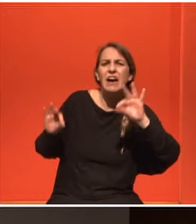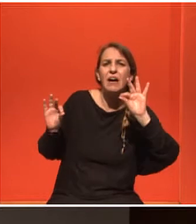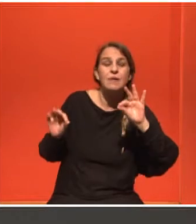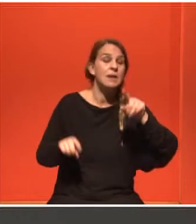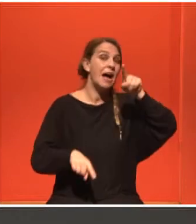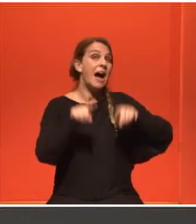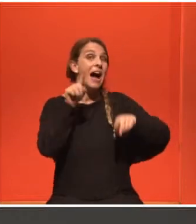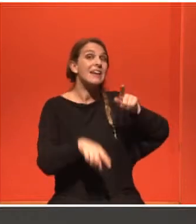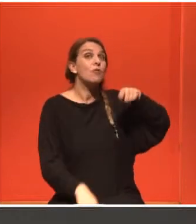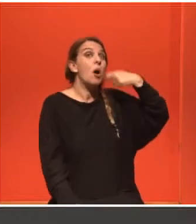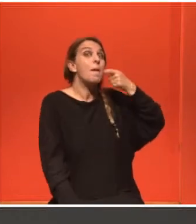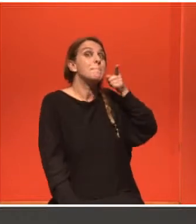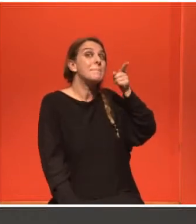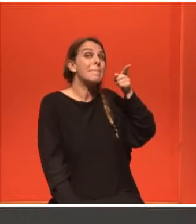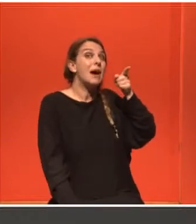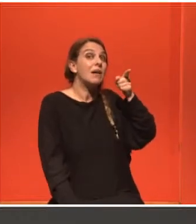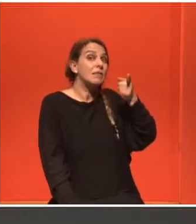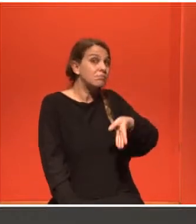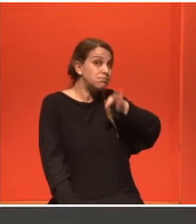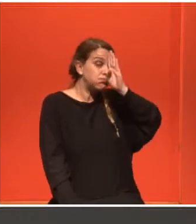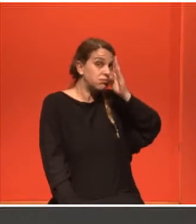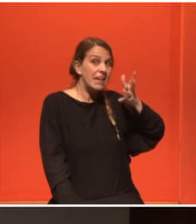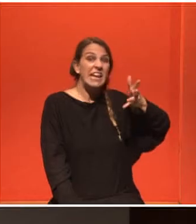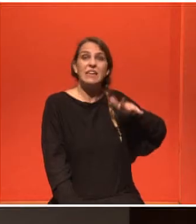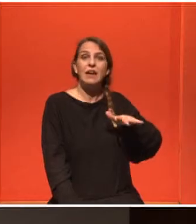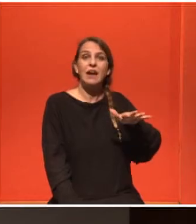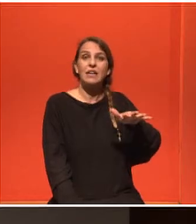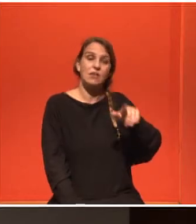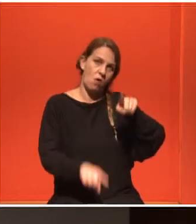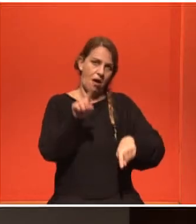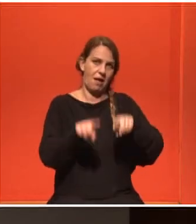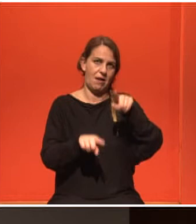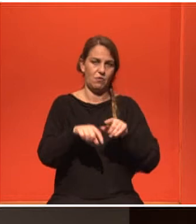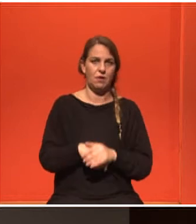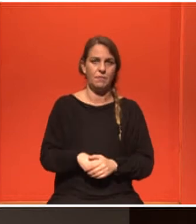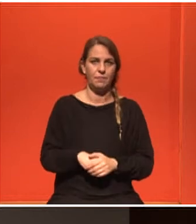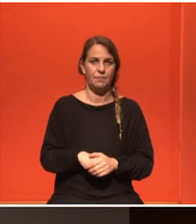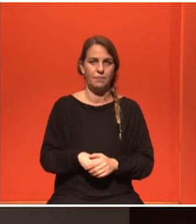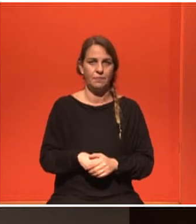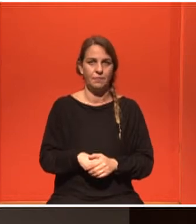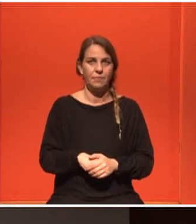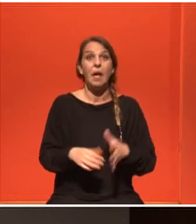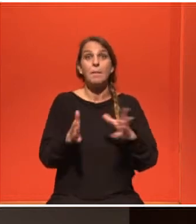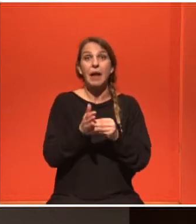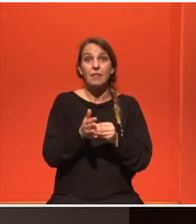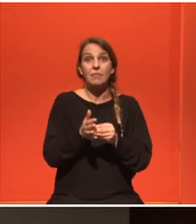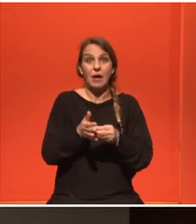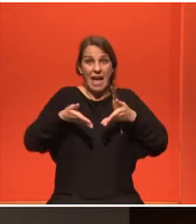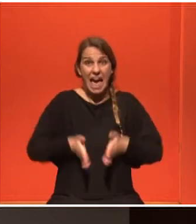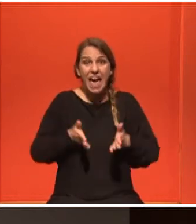από τι ηλικία νόσησε η μητέρα της. Αυτό ισχύει και στο παιδί της μητέρας, στην εγγονή δηλαδή.